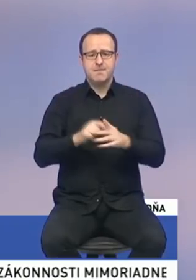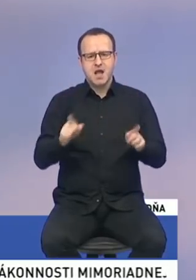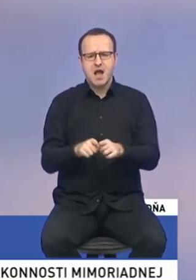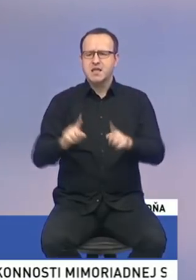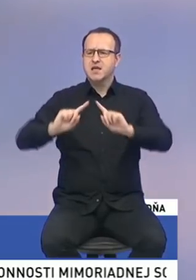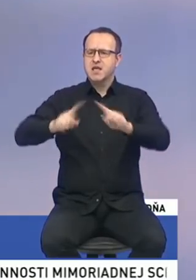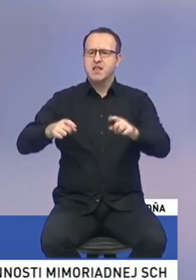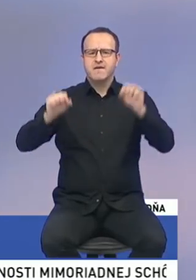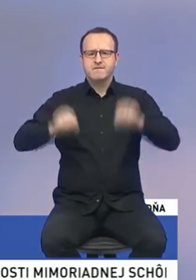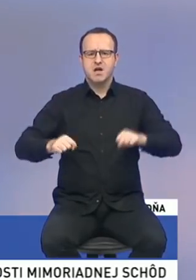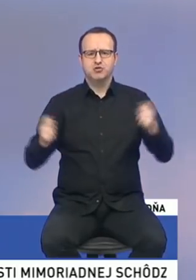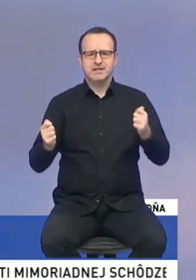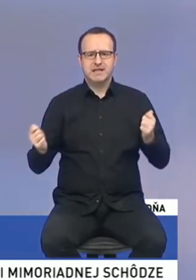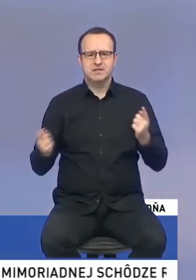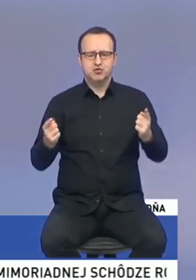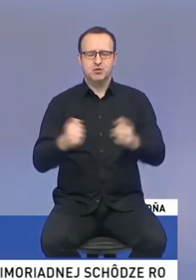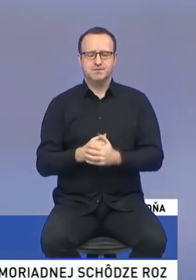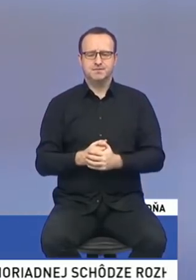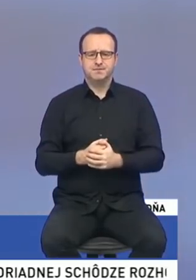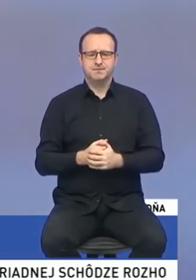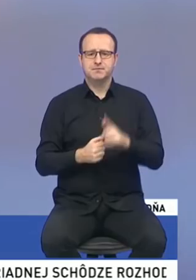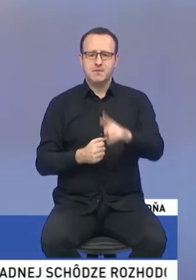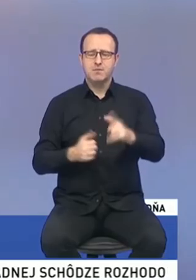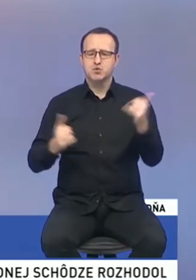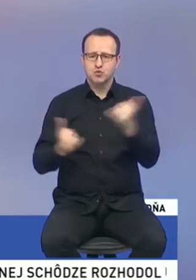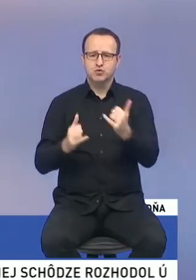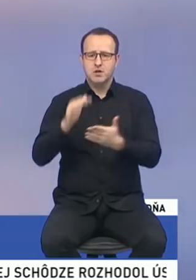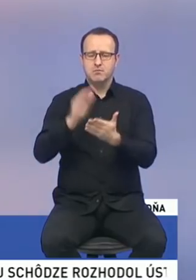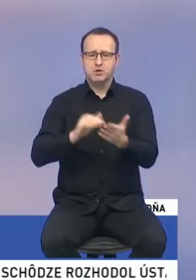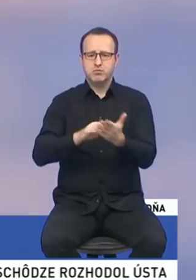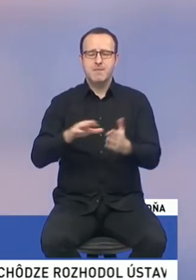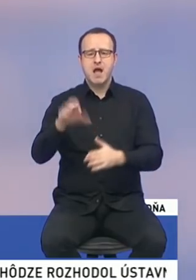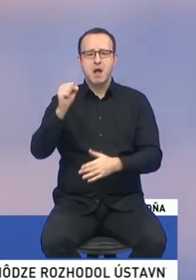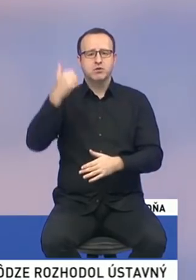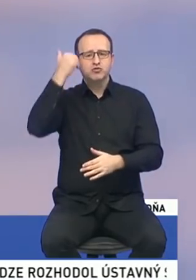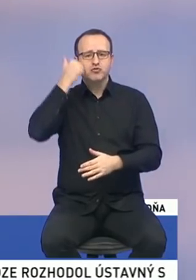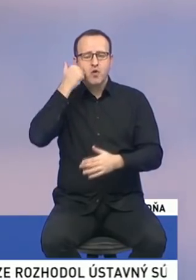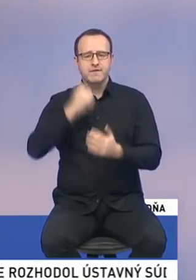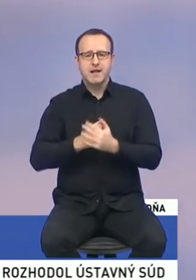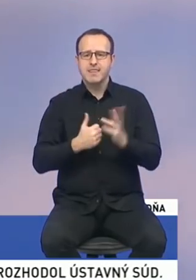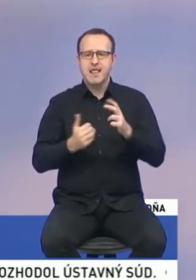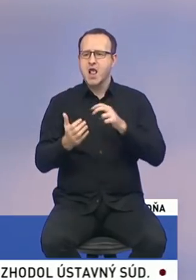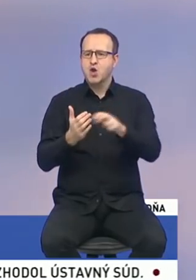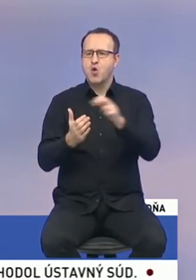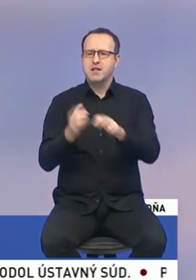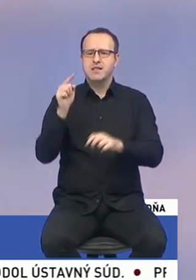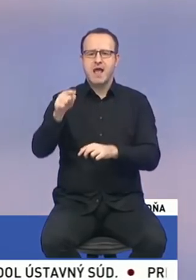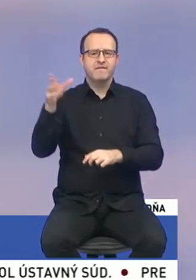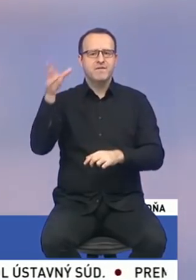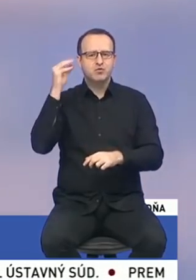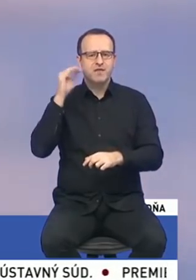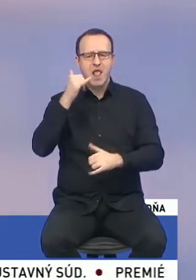také závažné trestné činy, pri ktorých skutočne potrebujeme, aby ten človek nechodil na ten výsluch a